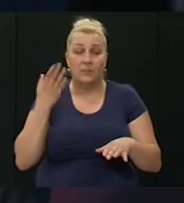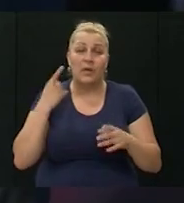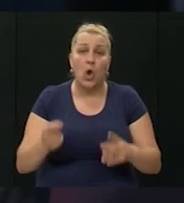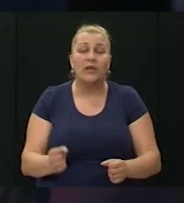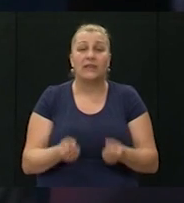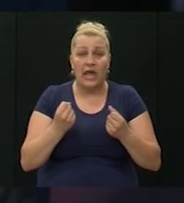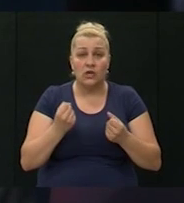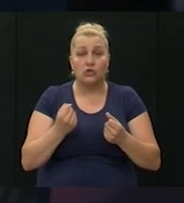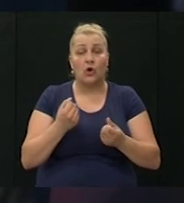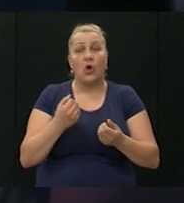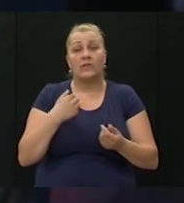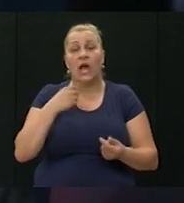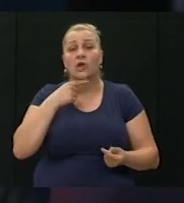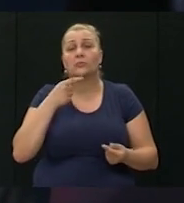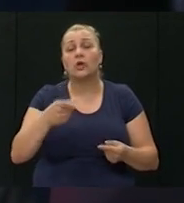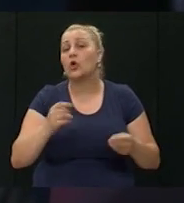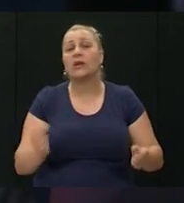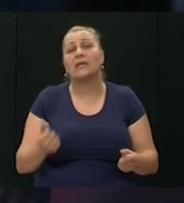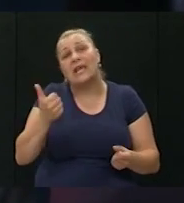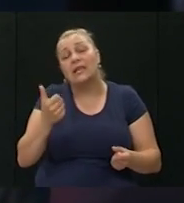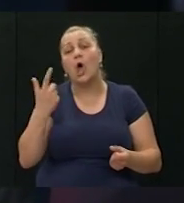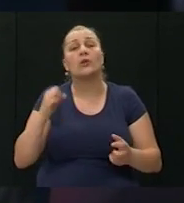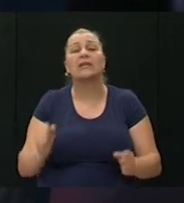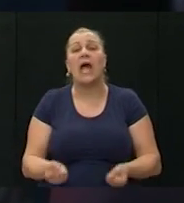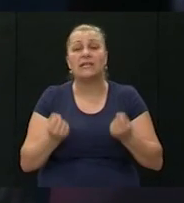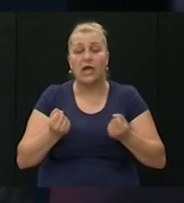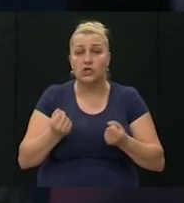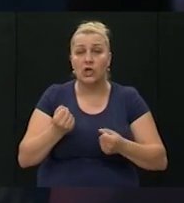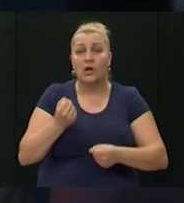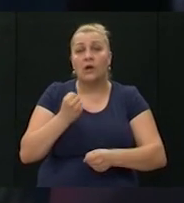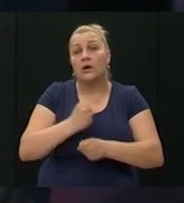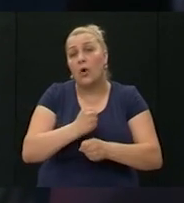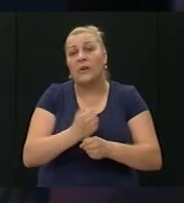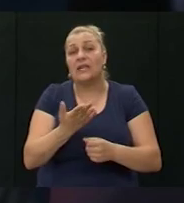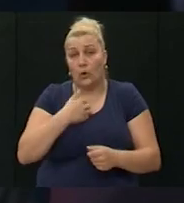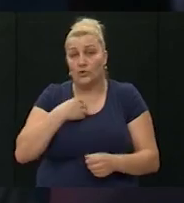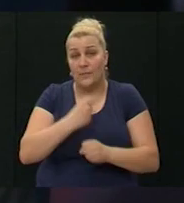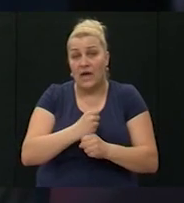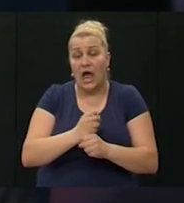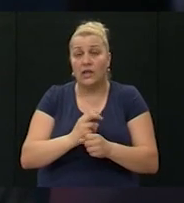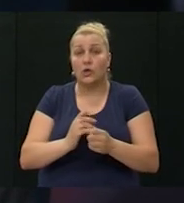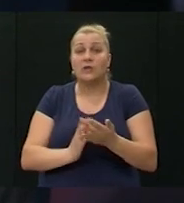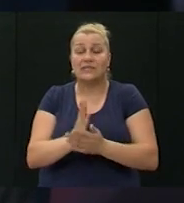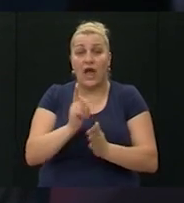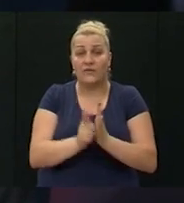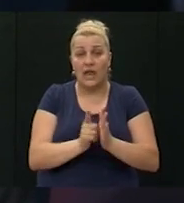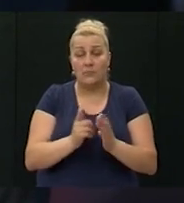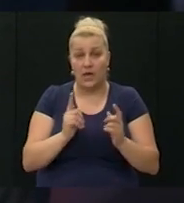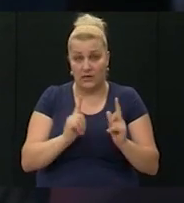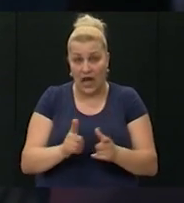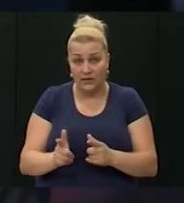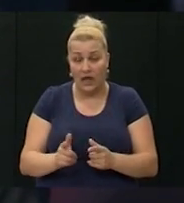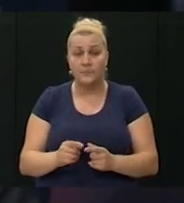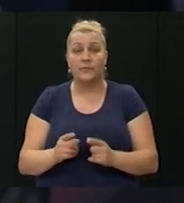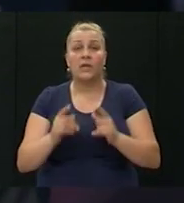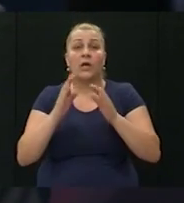to jedna od najtežih operacija koju sam ja sudjelovao tijekom rata. Domicilna